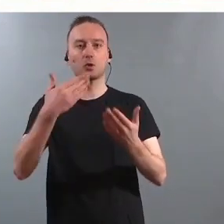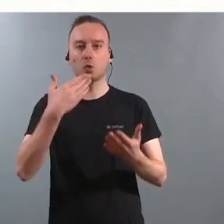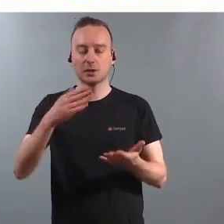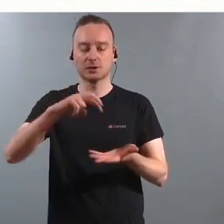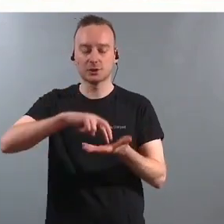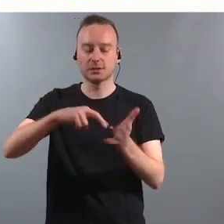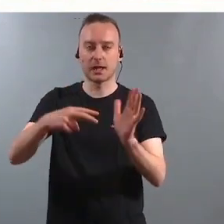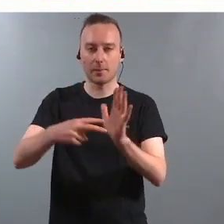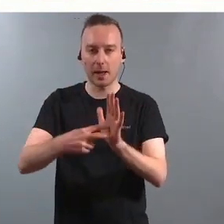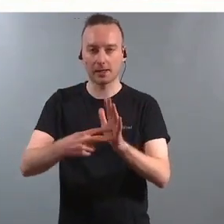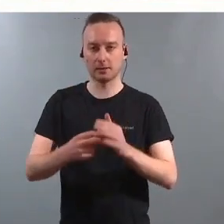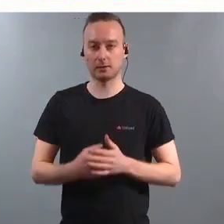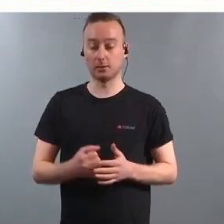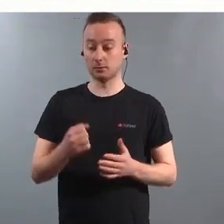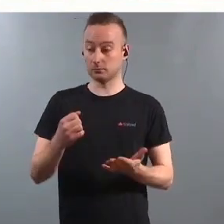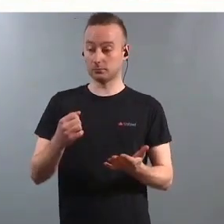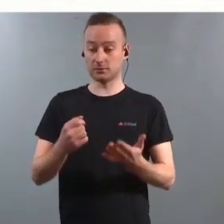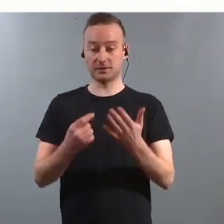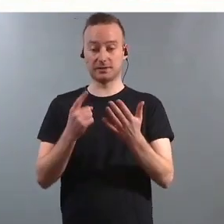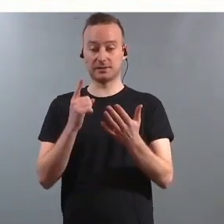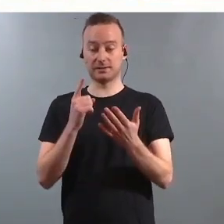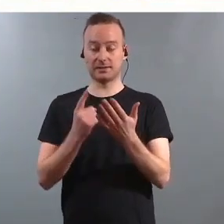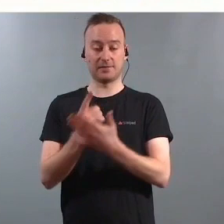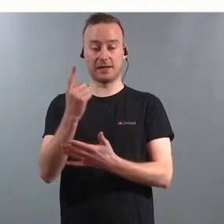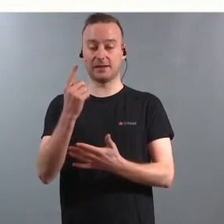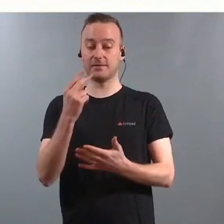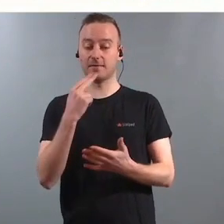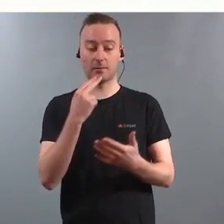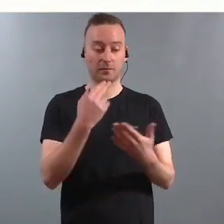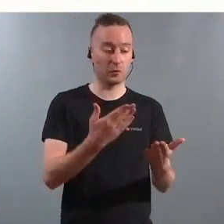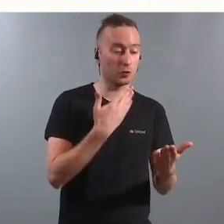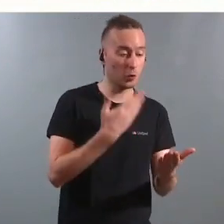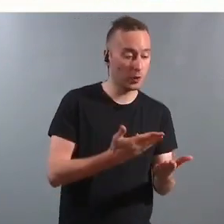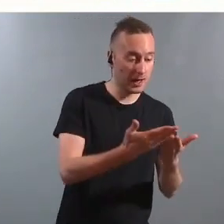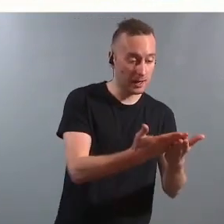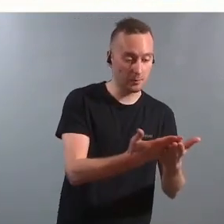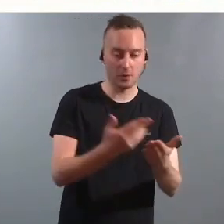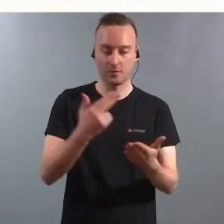Det kan altså ikke være tilfeldig, hvem som får god hjelp og hvem som ikke får det.